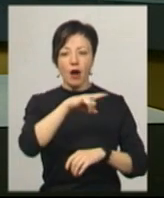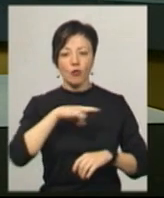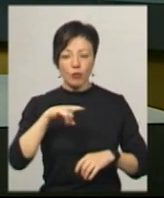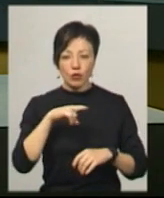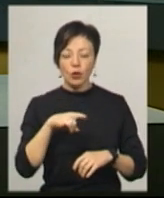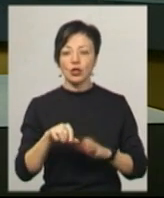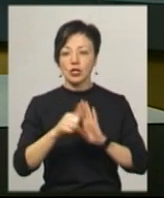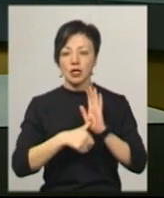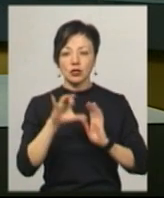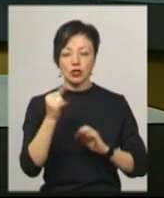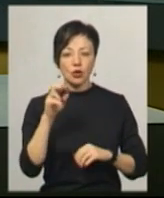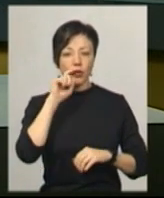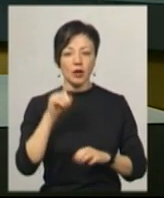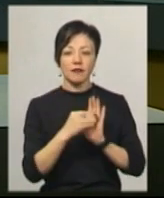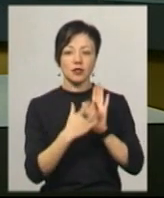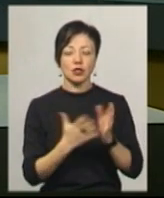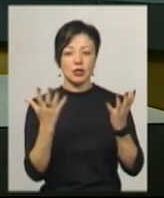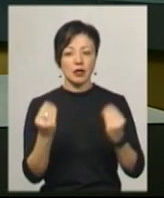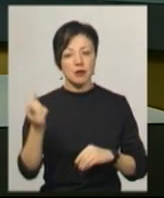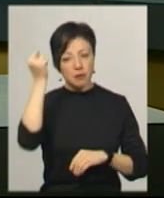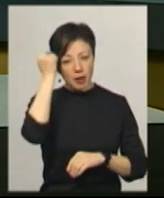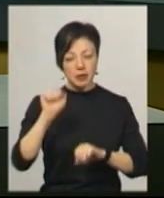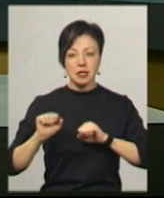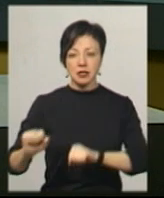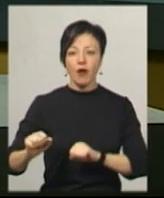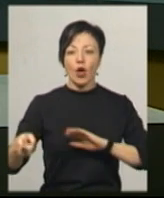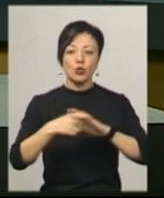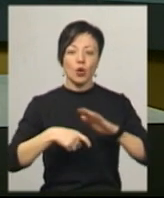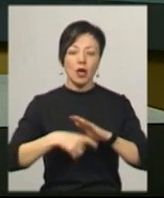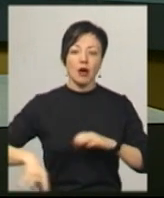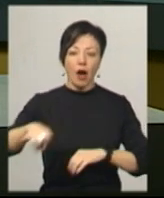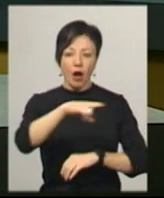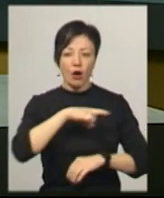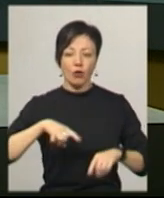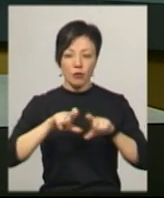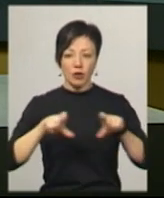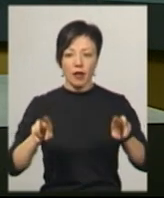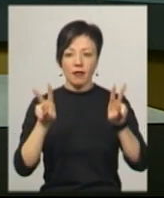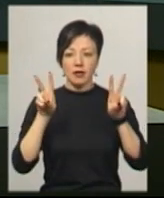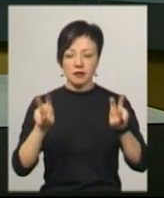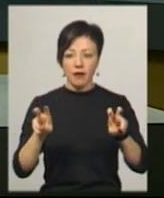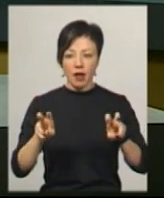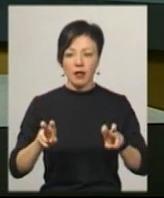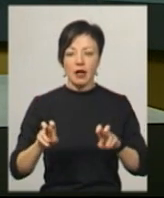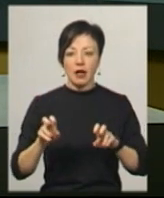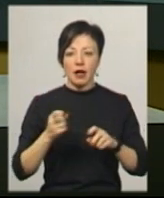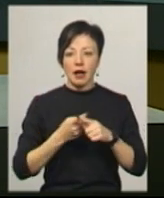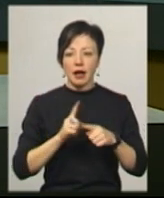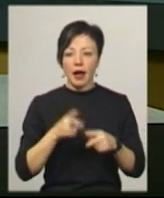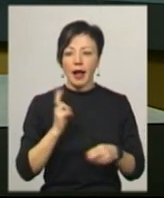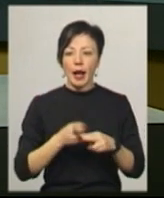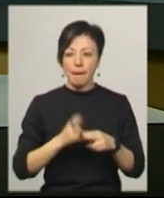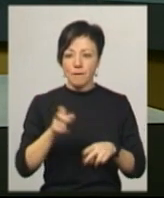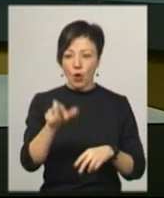січня Україна відзначила День пам'яті захисників Донецького аеропорту, яких назвали кіборгами за їхню стійкість та незламність.